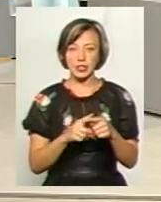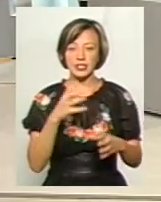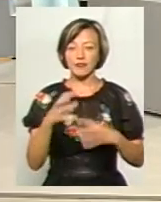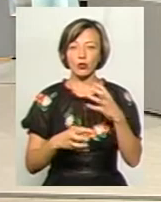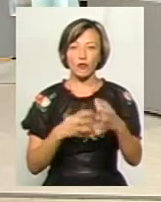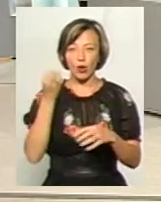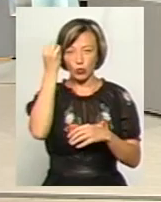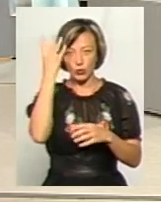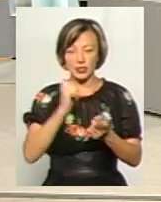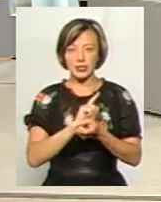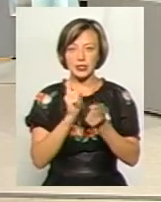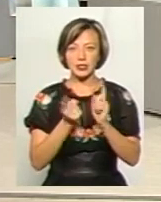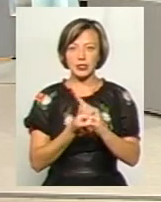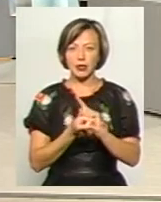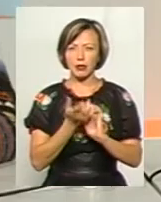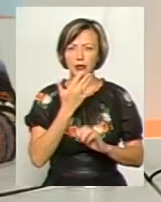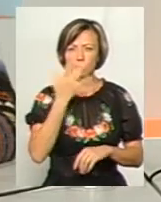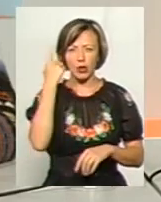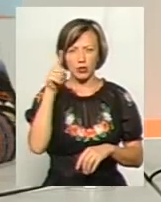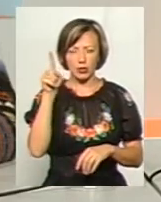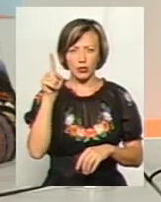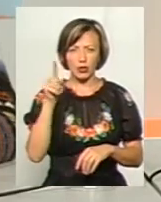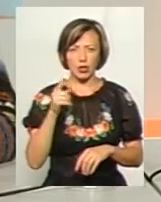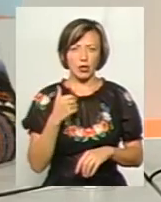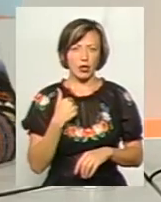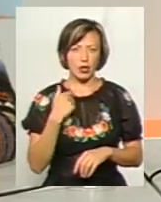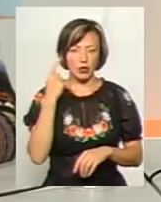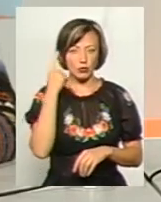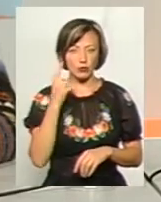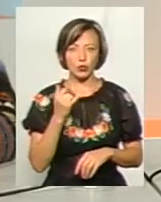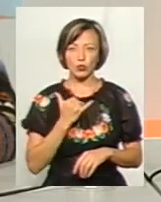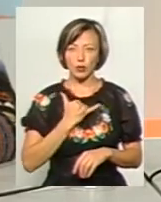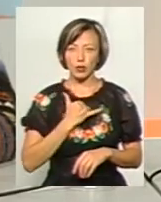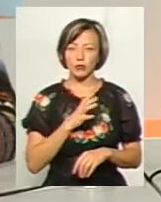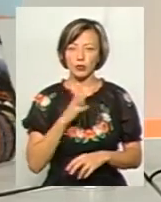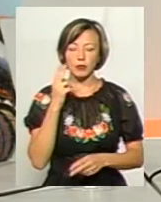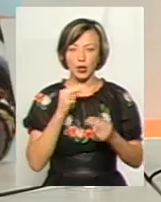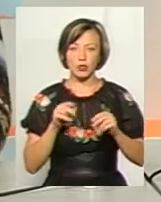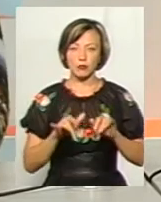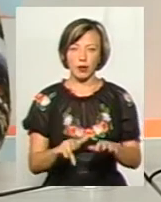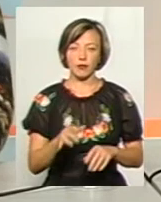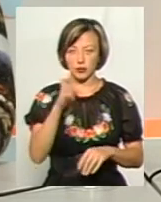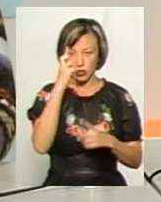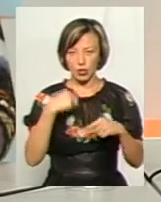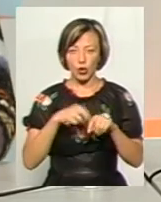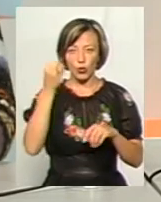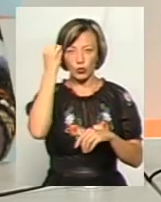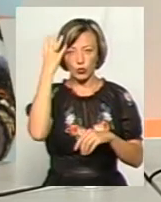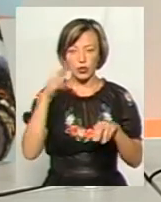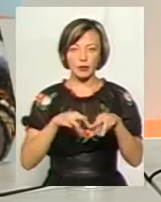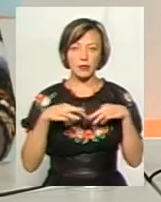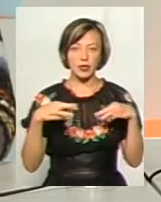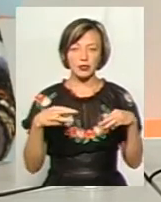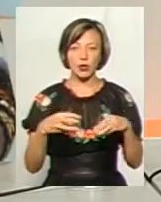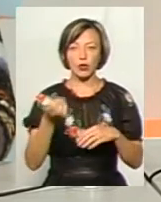культура стала національною ідеєю, я думаю, що в нас були б на порядок кращі справи в державі. Тому що культурний міністр,